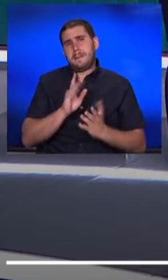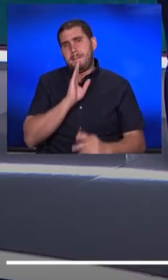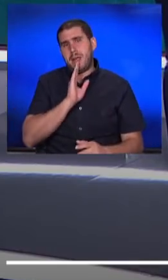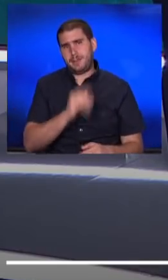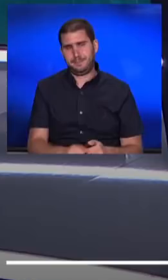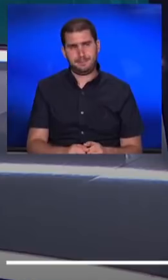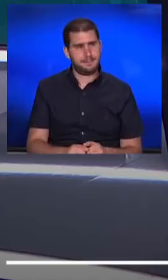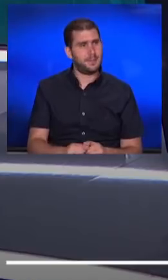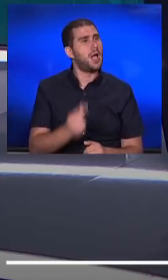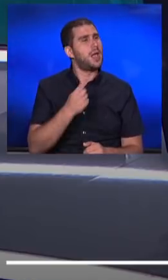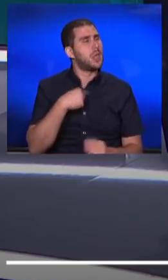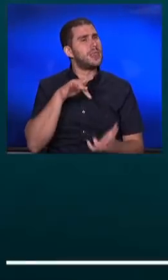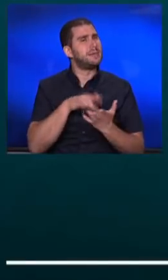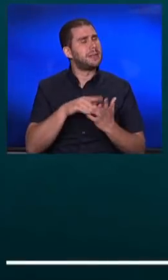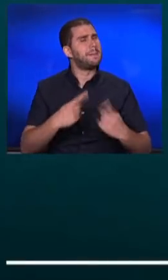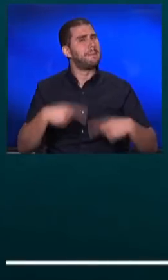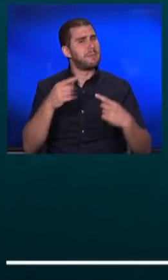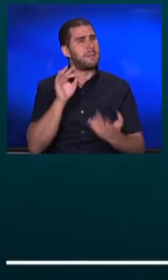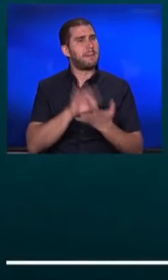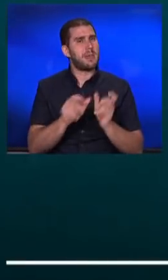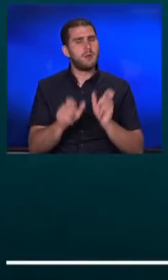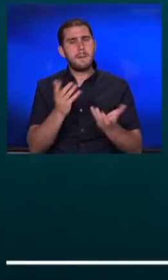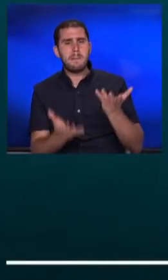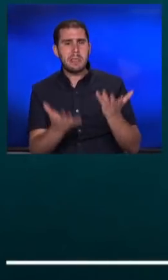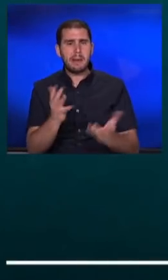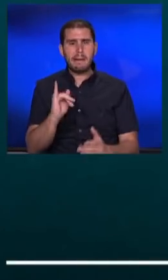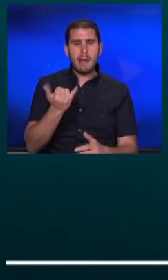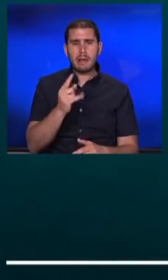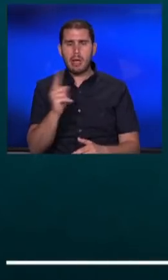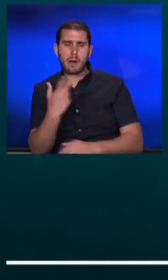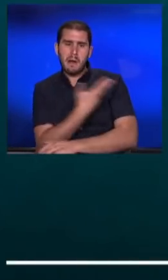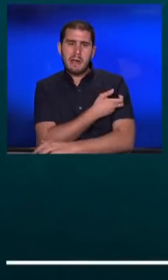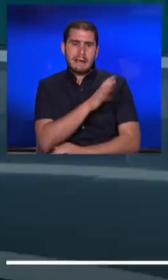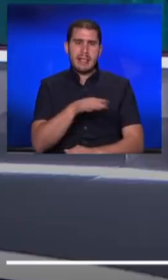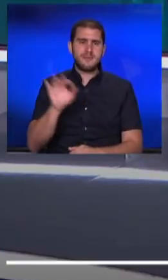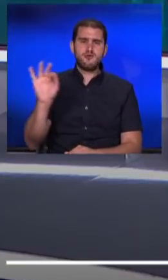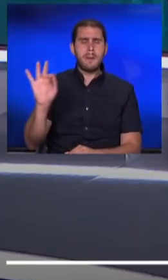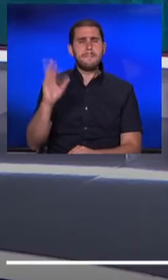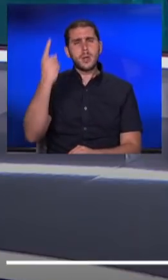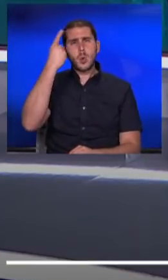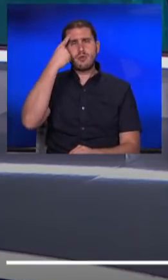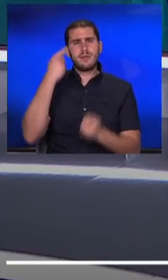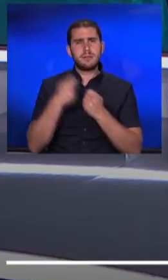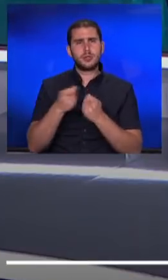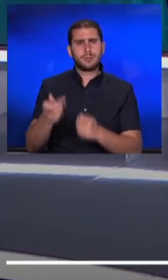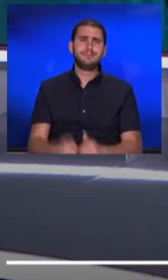אנחנו נמצאות בימים האלה שבהם אנשים מתלבטים מאוד, כן או לא לחסן את הילדים. מה את אומרת להם?